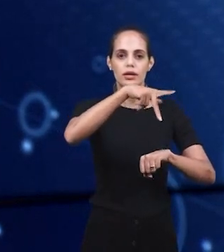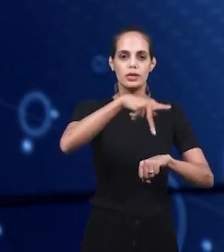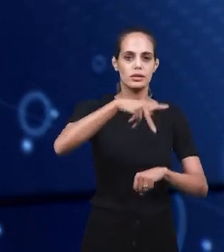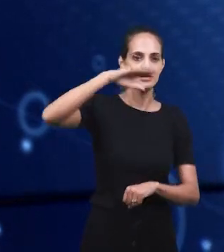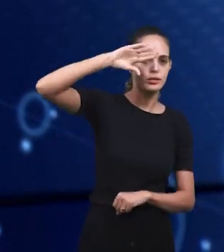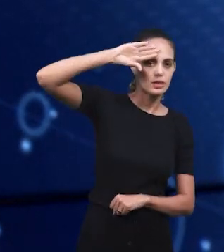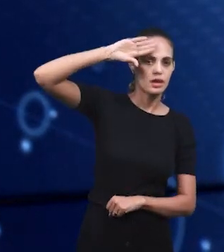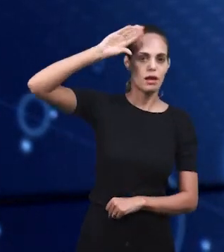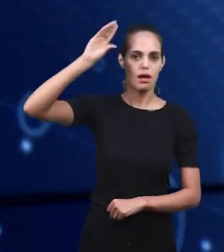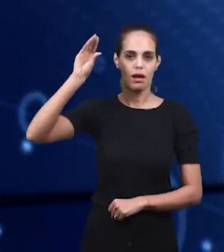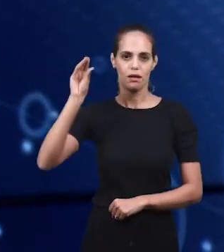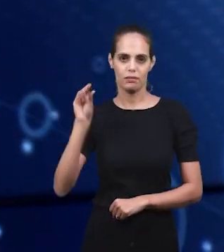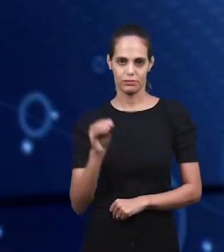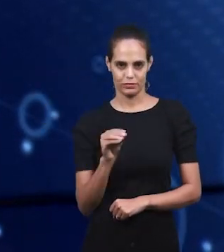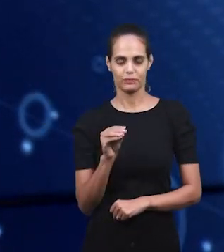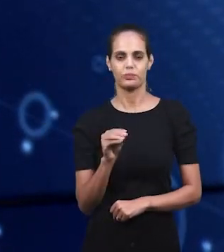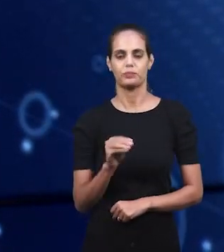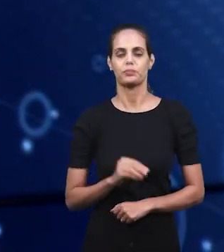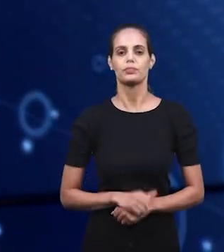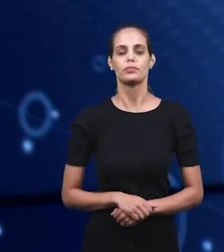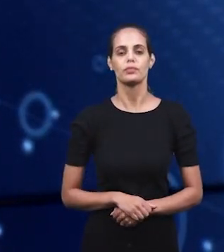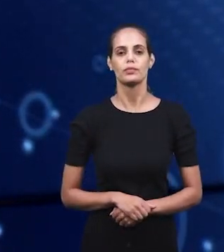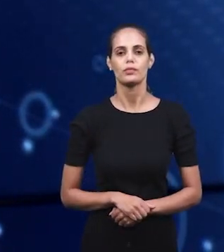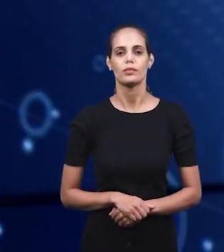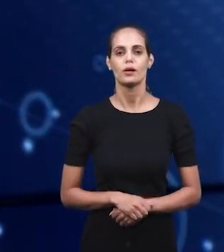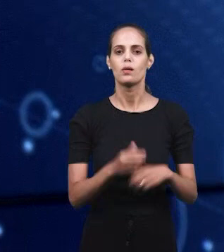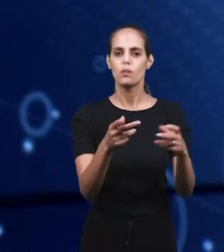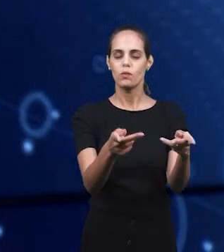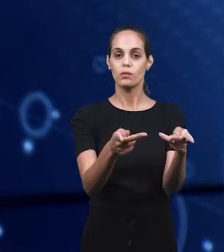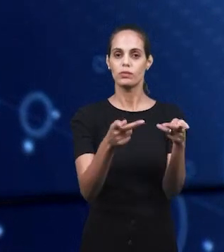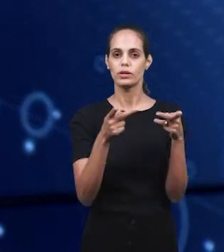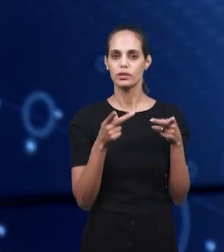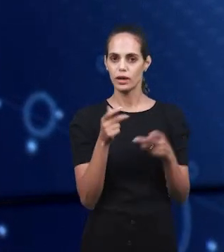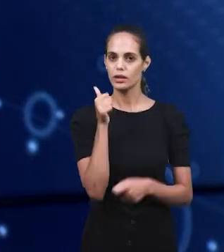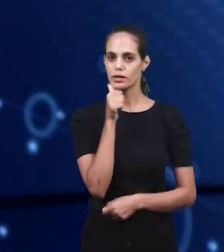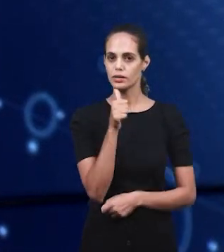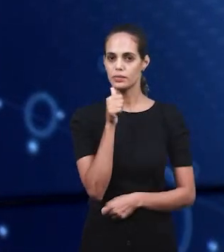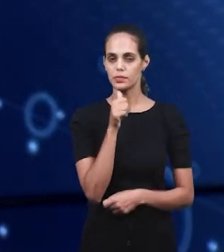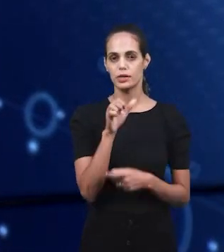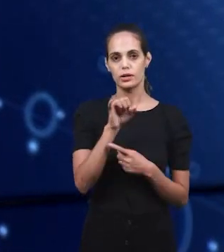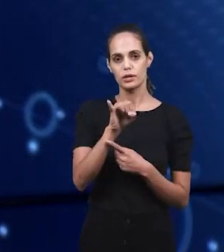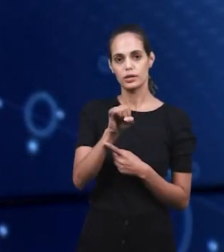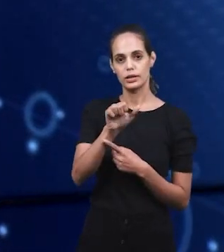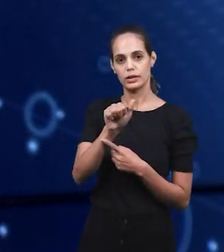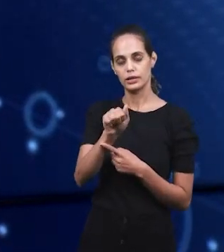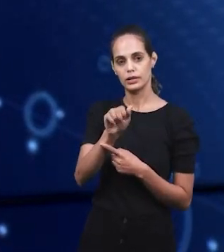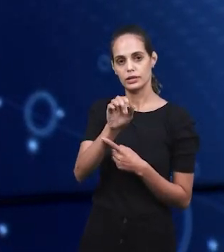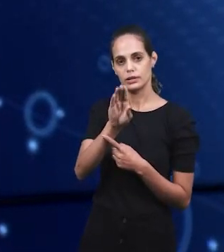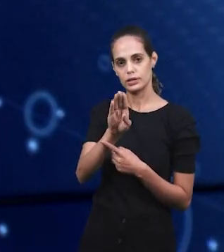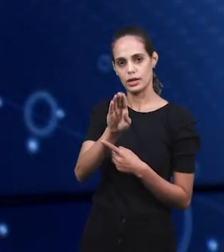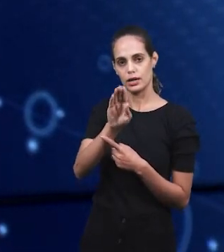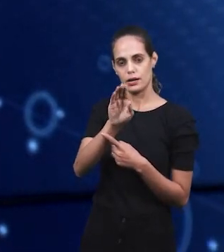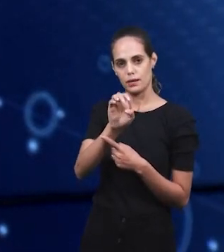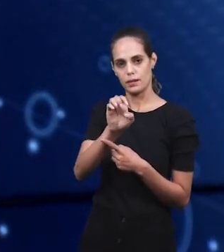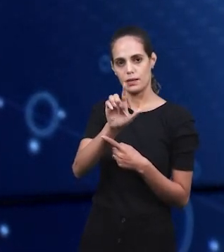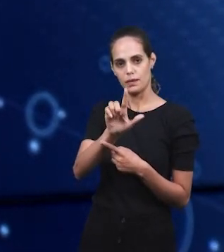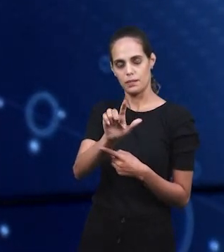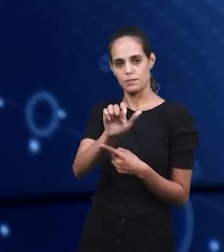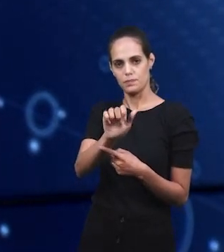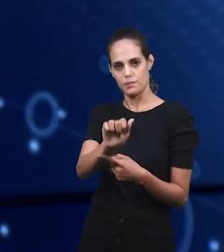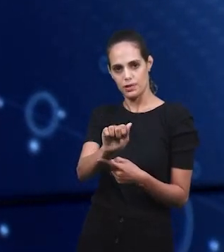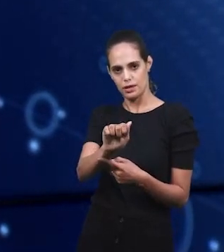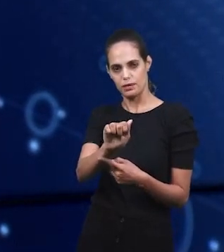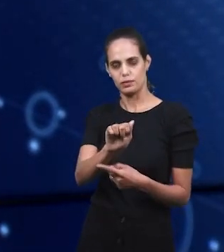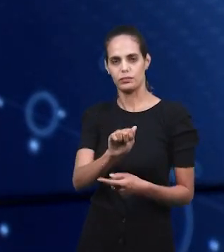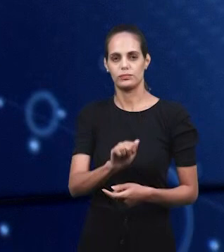Сестра Жизела Абелю, она принадлежит к церкви в столице